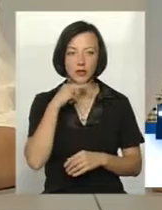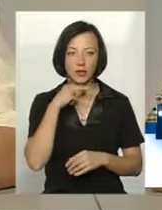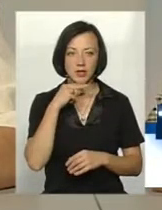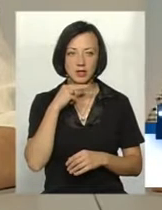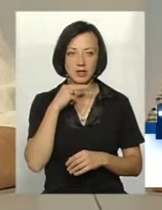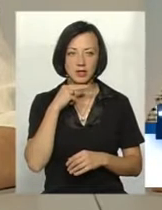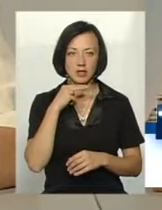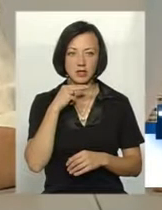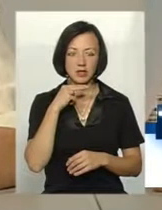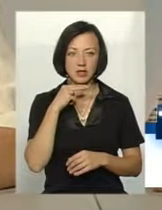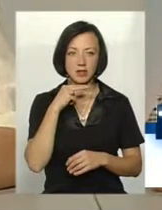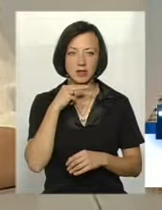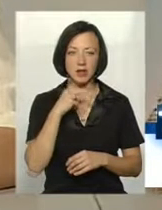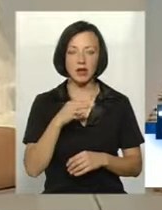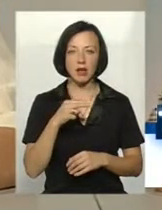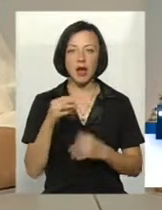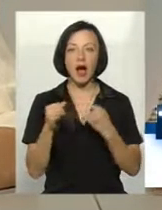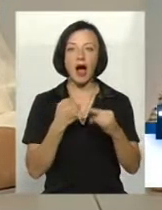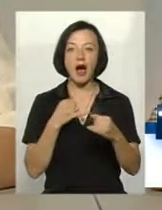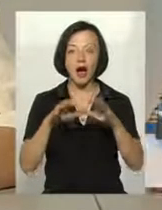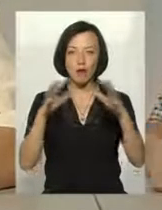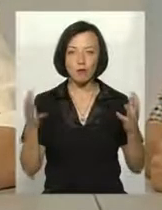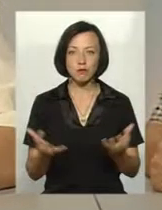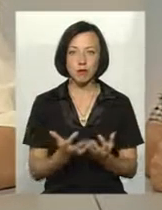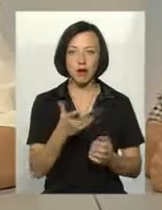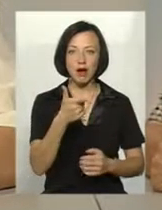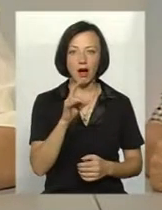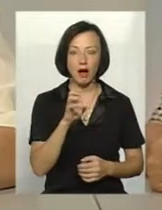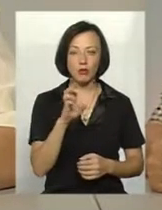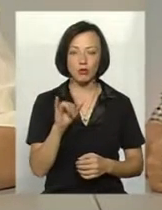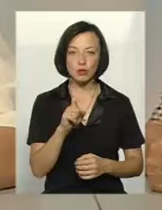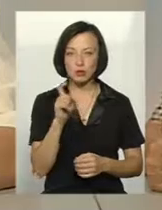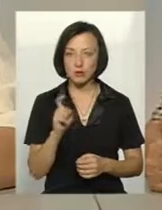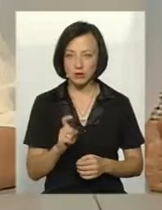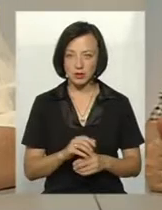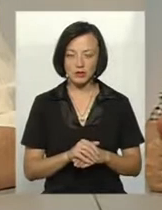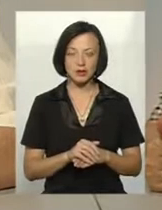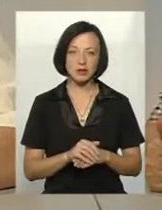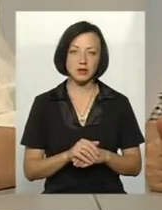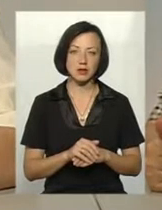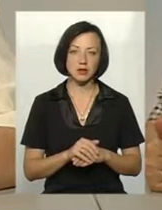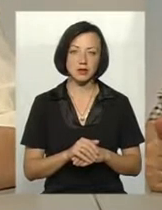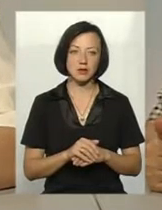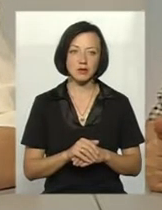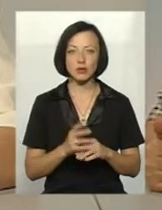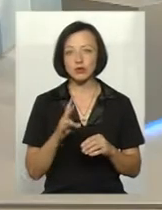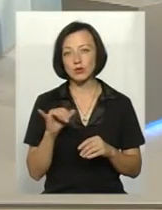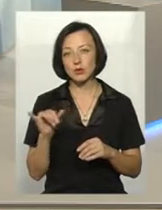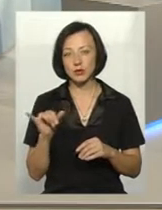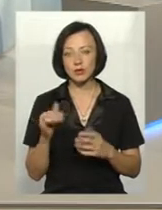самі гарбузи гарбузи ті самі гарбузи ну